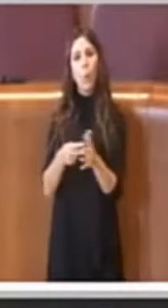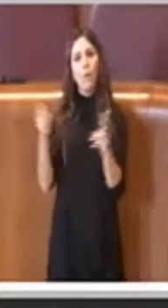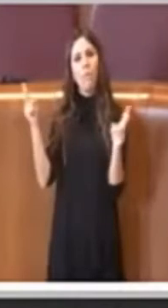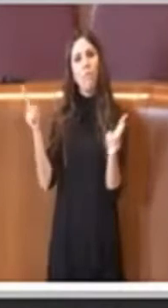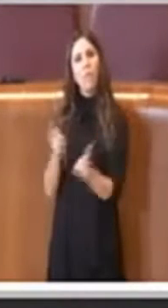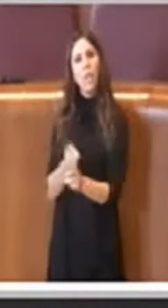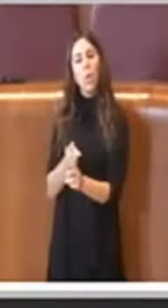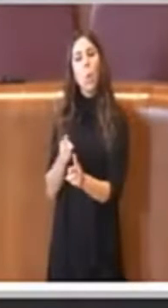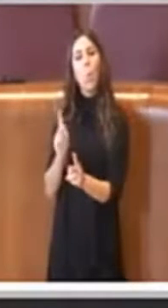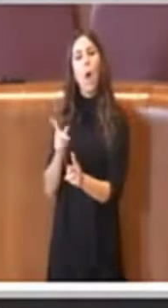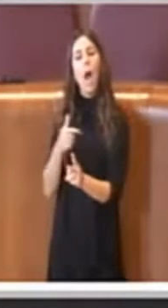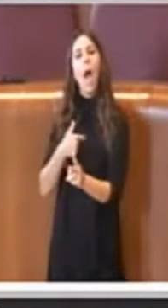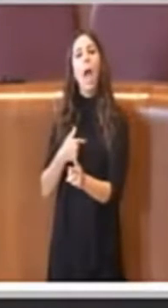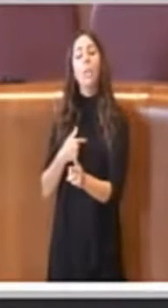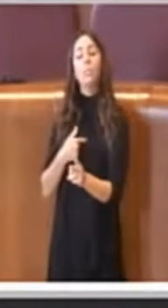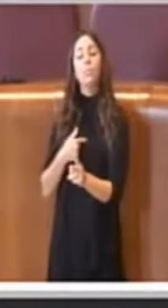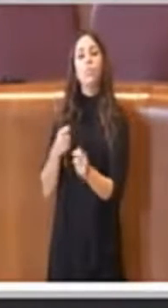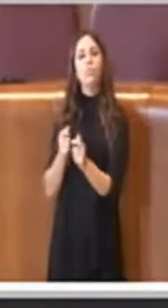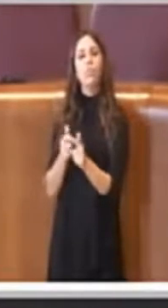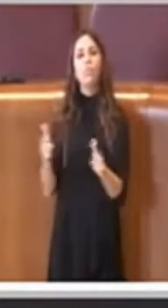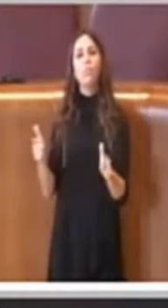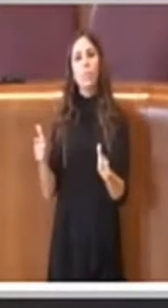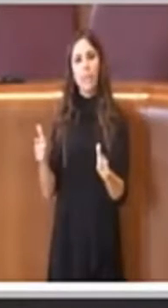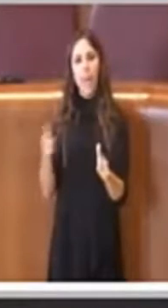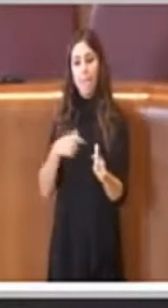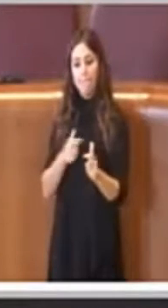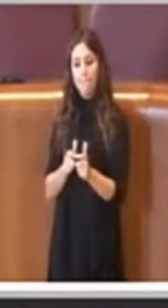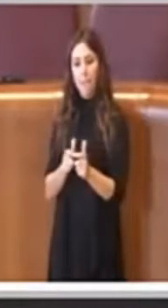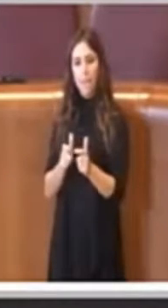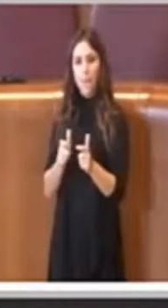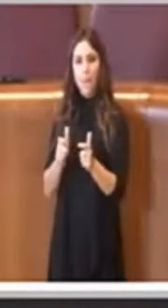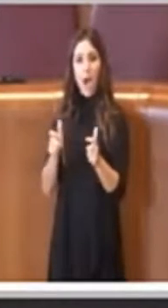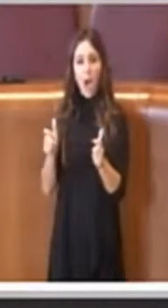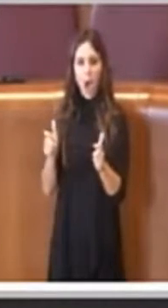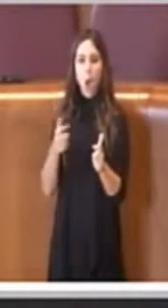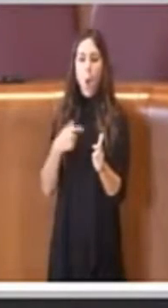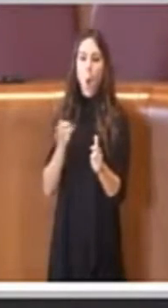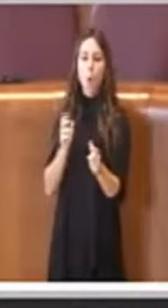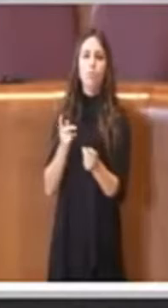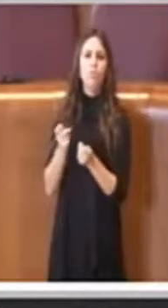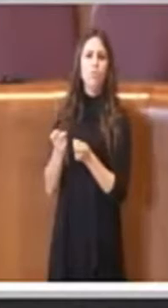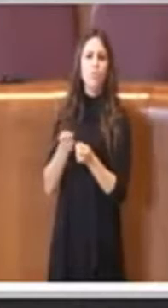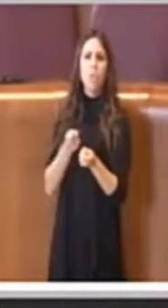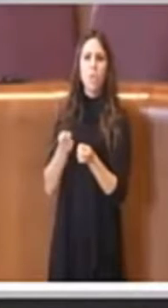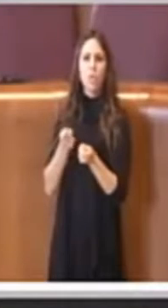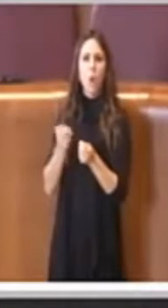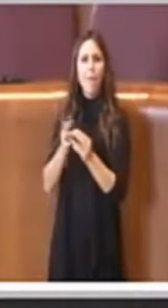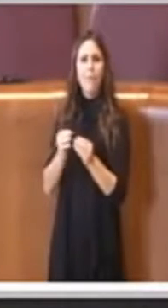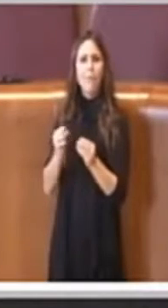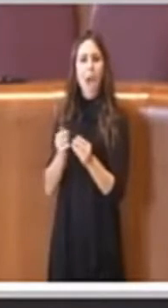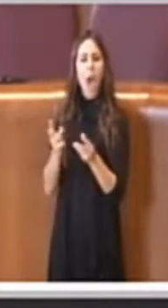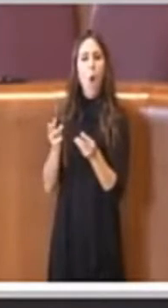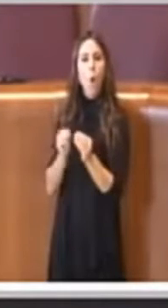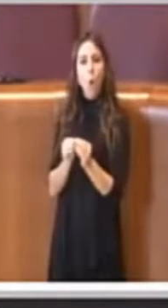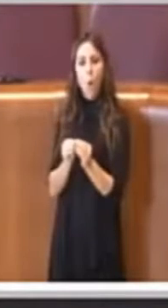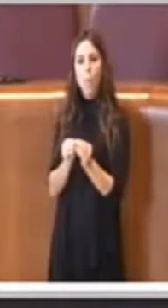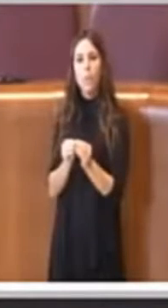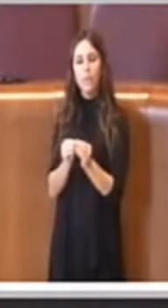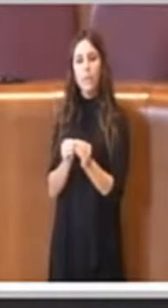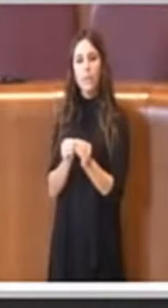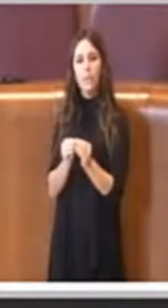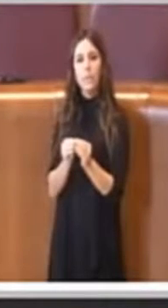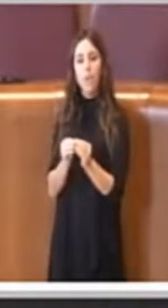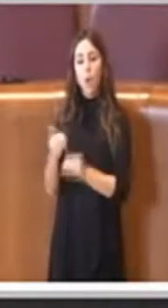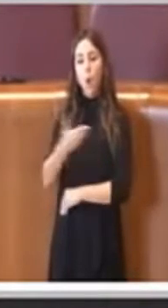città, per come si è svolto tutto, ma anche la stessa sottolineatura che ha fatto